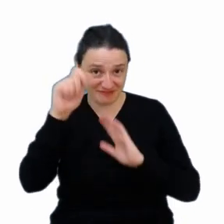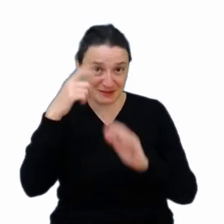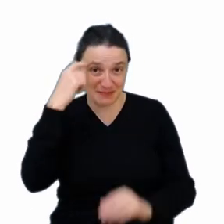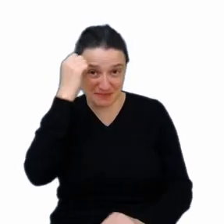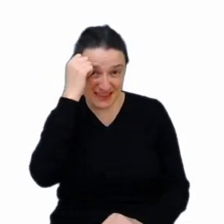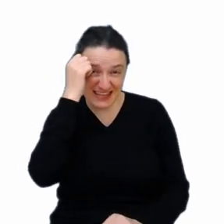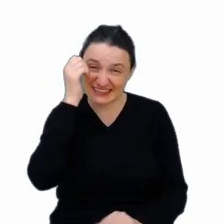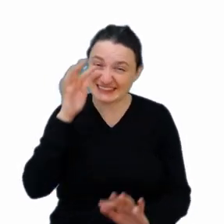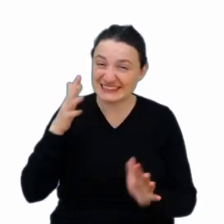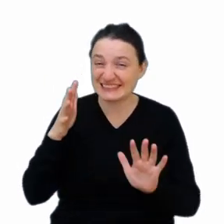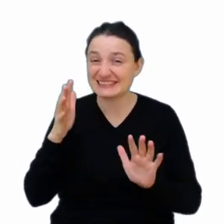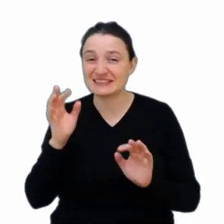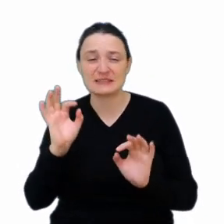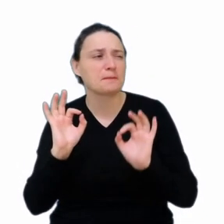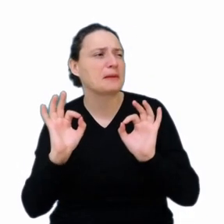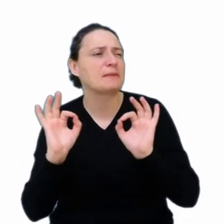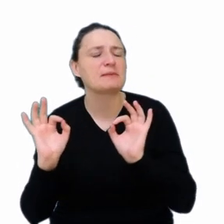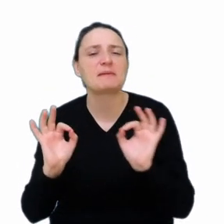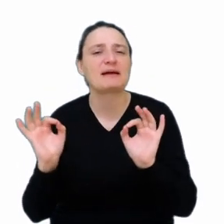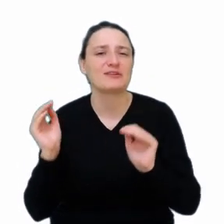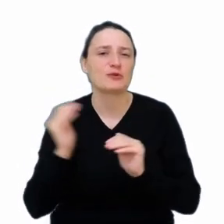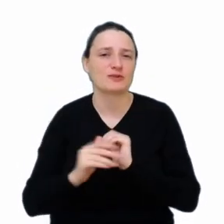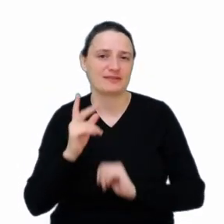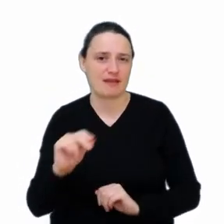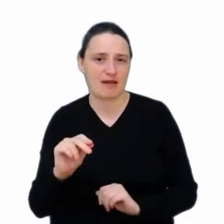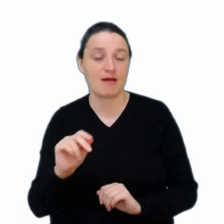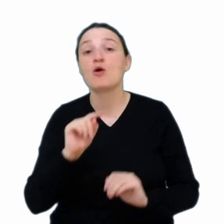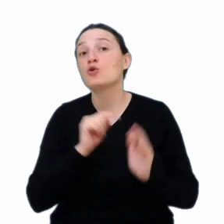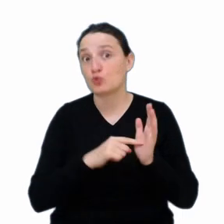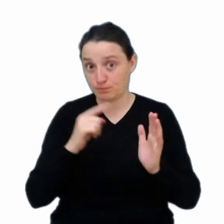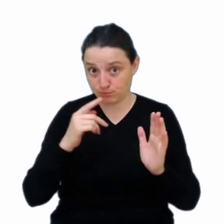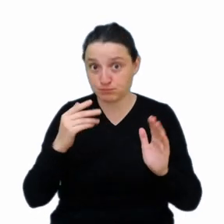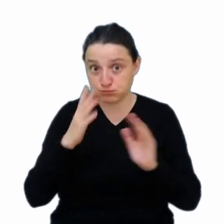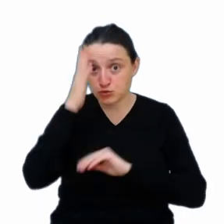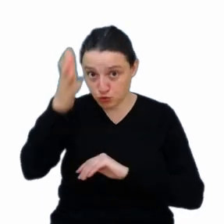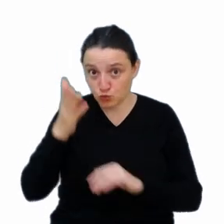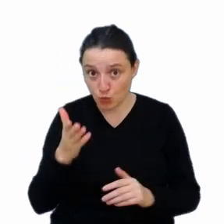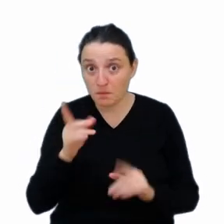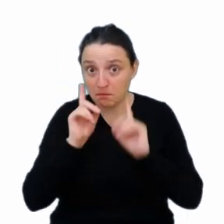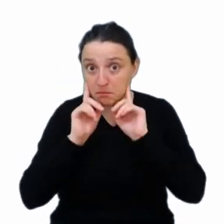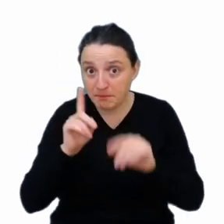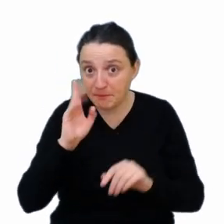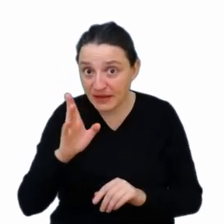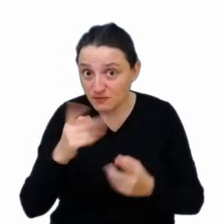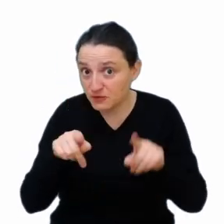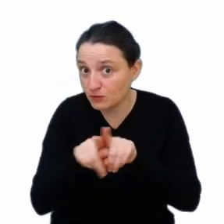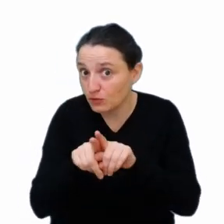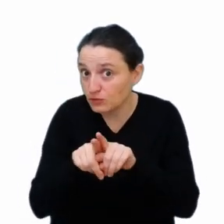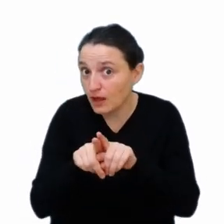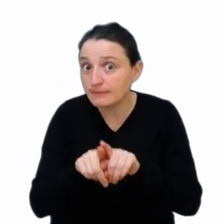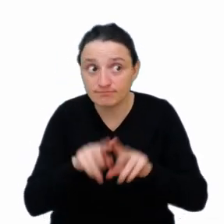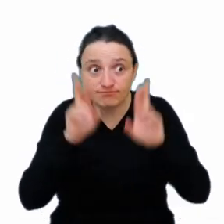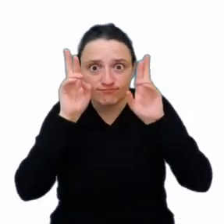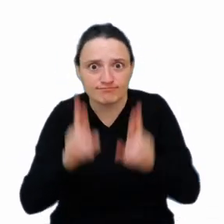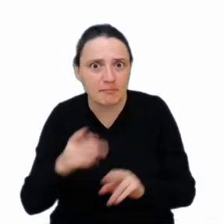końca to wszystko jest takie idealne. No i właśnie, czy to jest przyszłość, która by nas czekała, czy to jest rzeczywistość, do